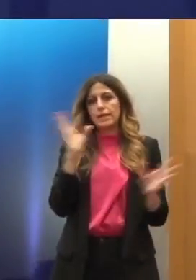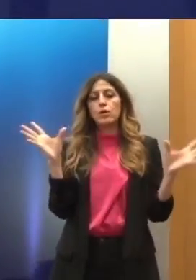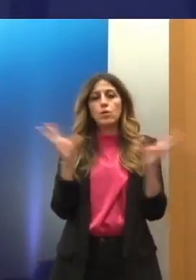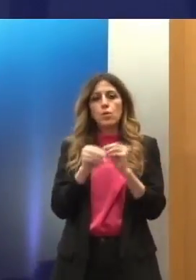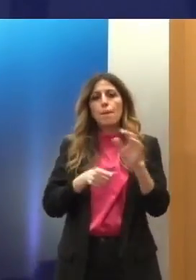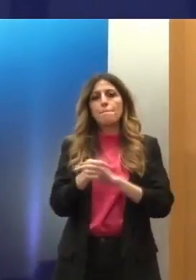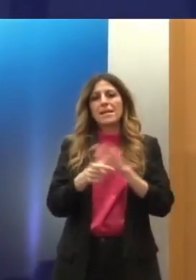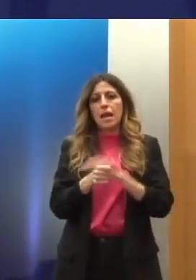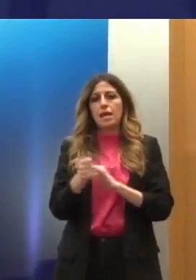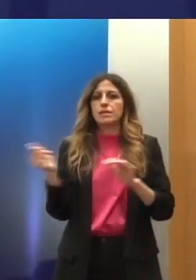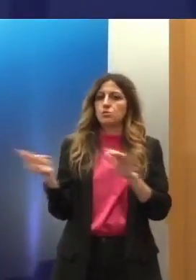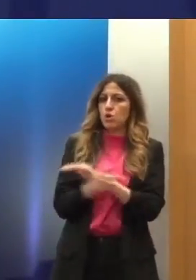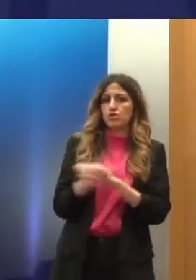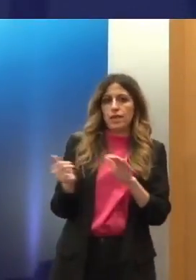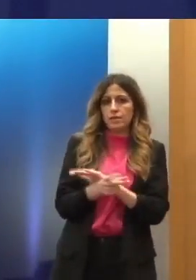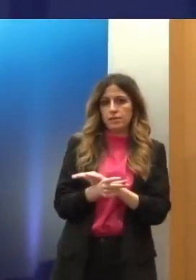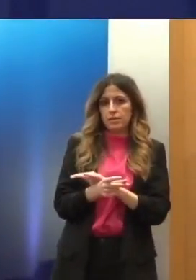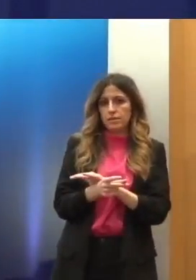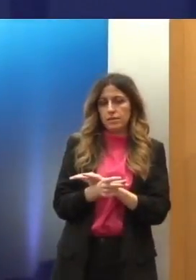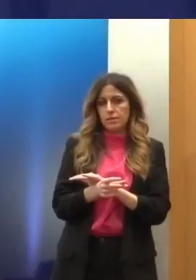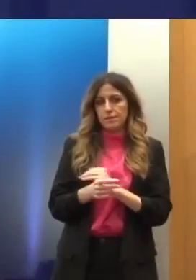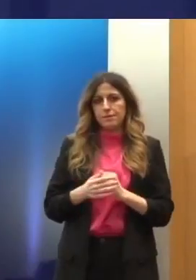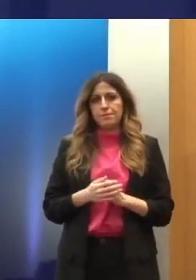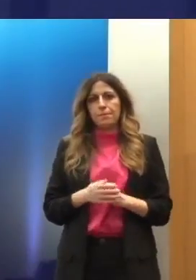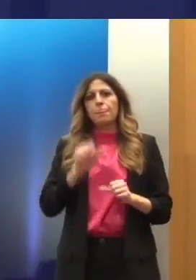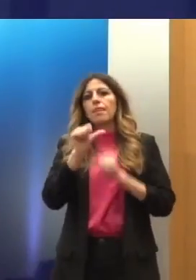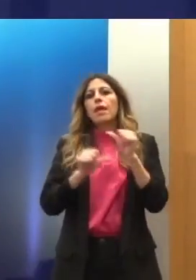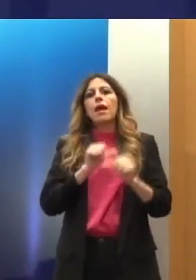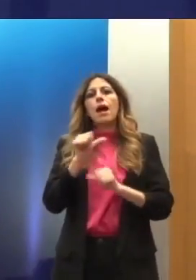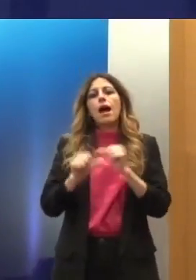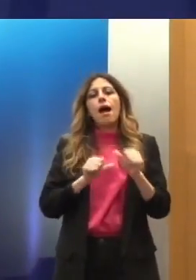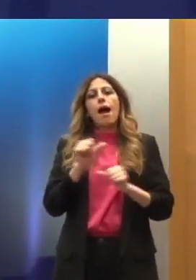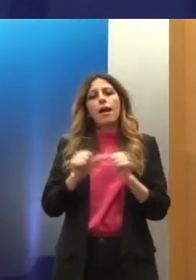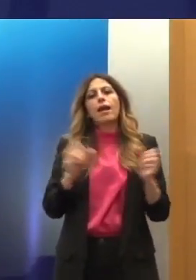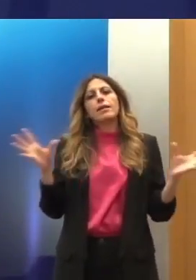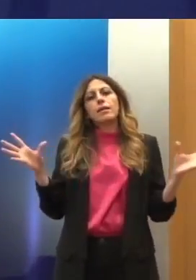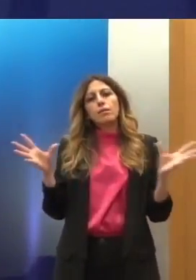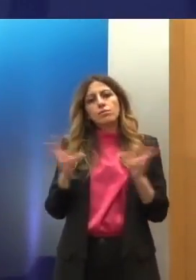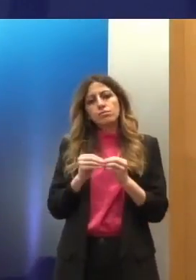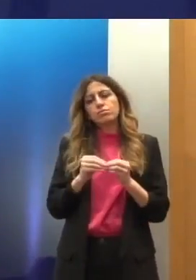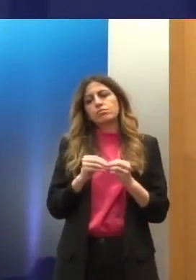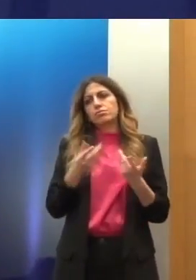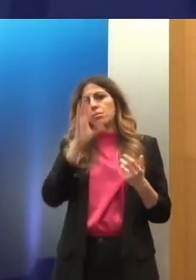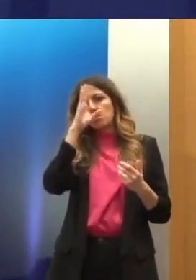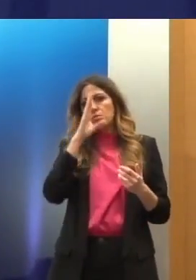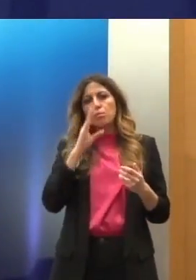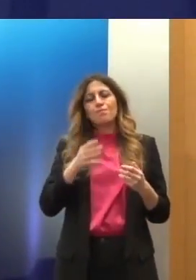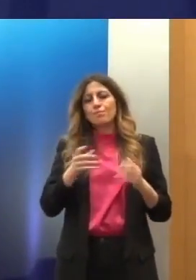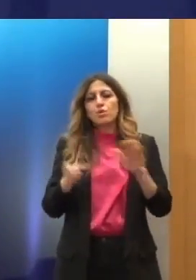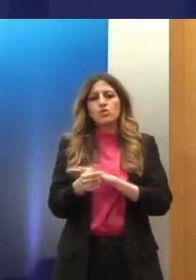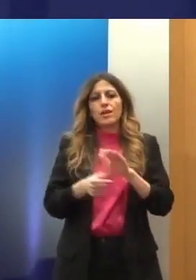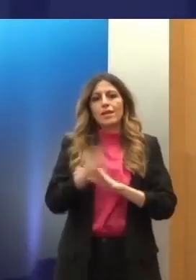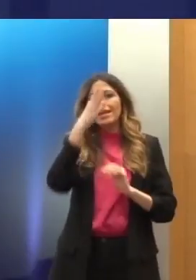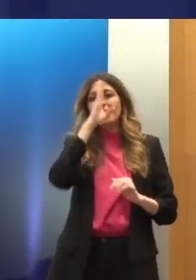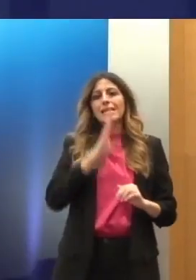μεταναστευτικού προσφυγικού, η οποία συμπίπτει με την προσφυγική κρίση, η οποία είναι το πλέον